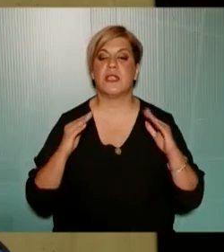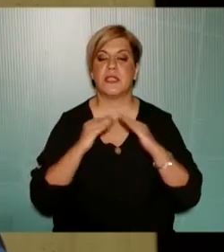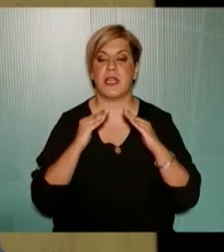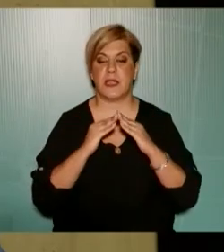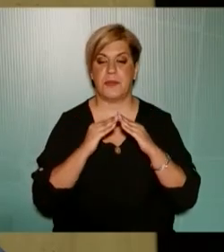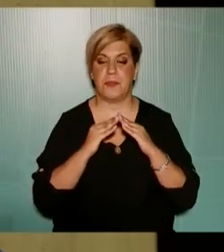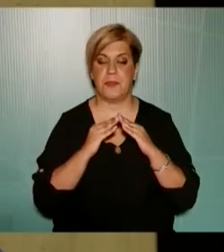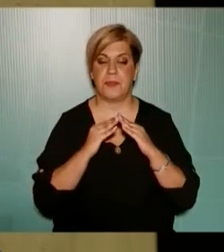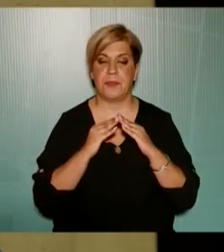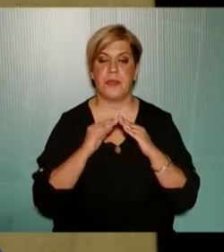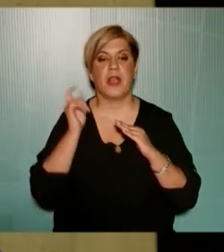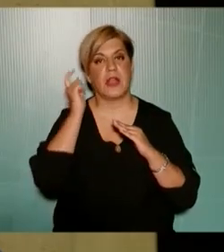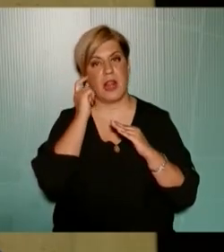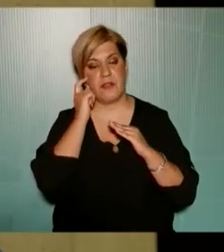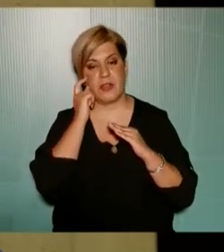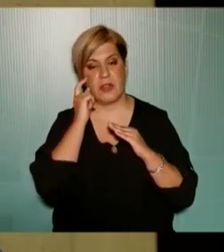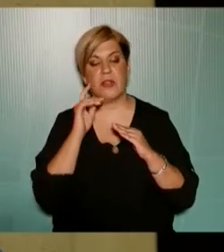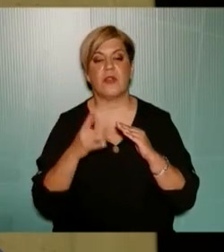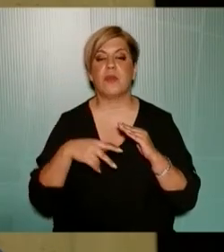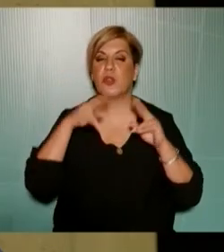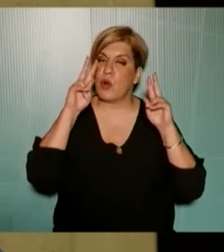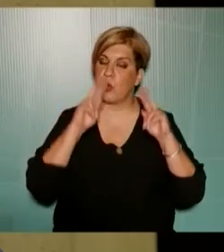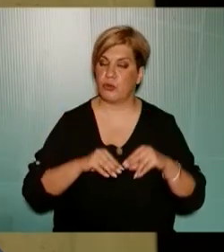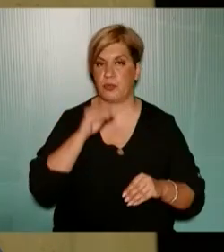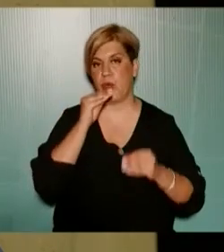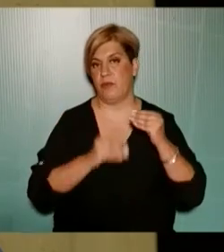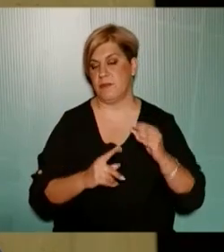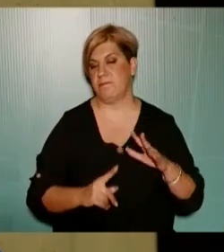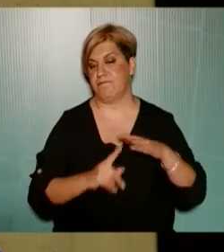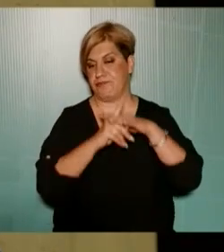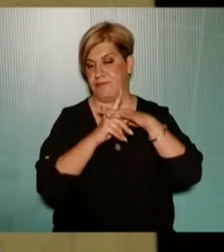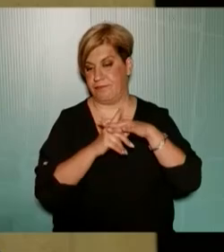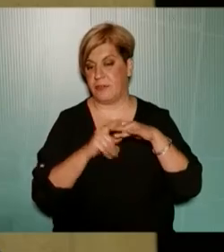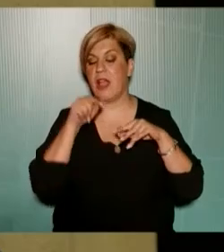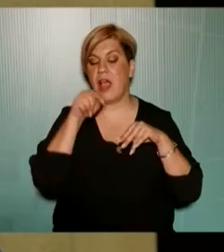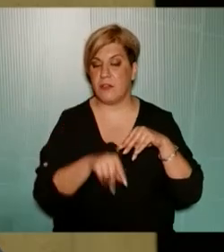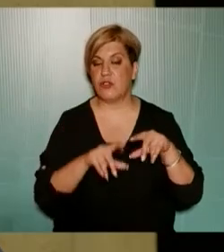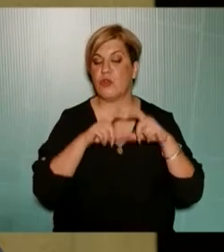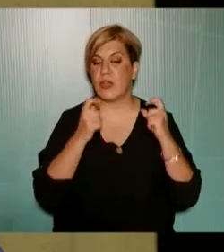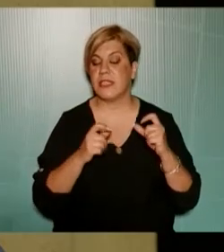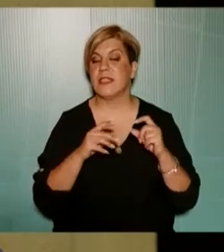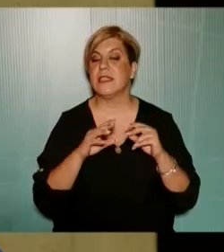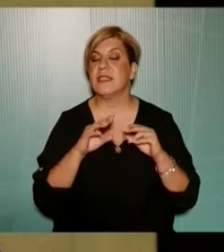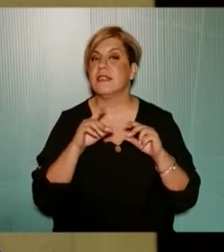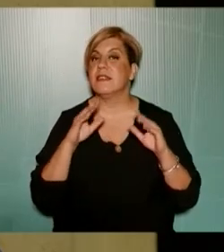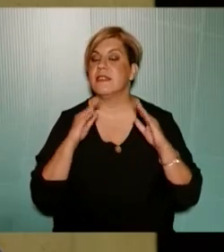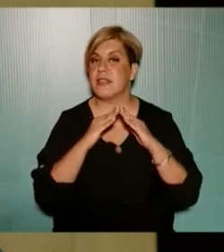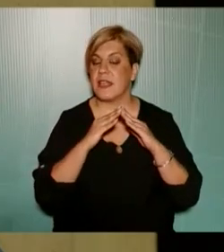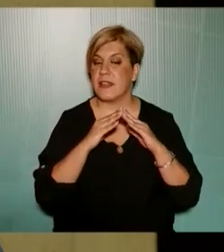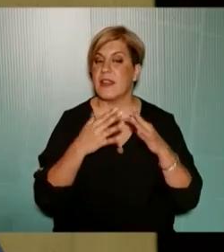Αντιλαμβάνεστε ότι είναι το γνωστό μας πρόβλημα Για τη Σχολική Στέγη θα